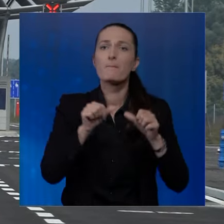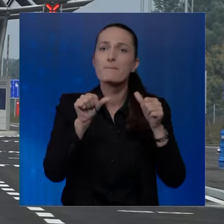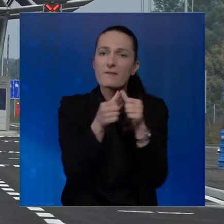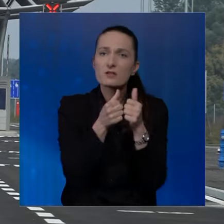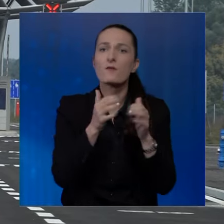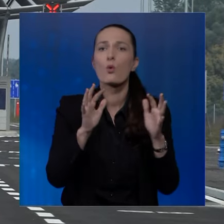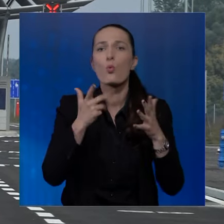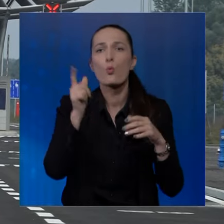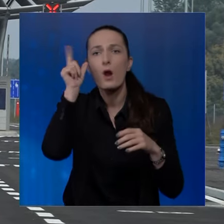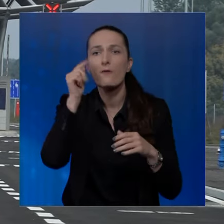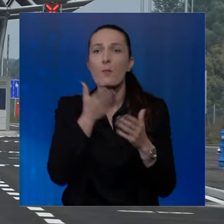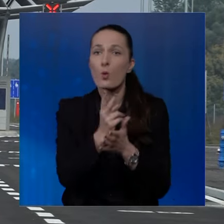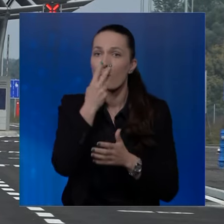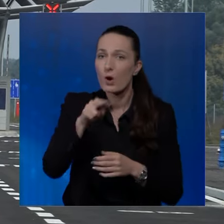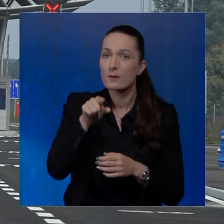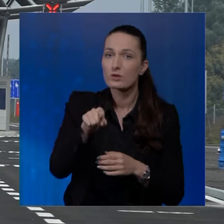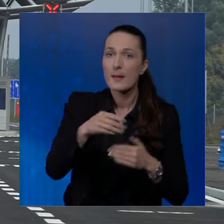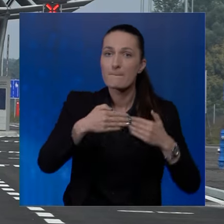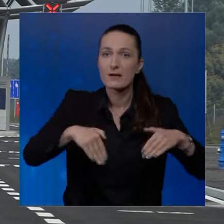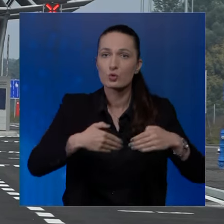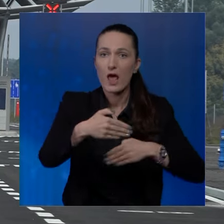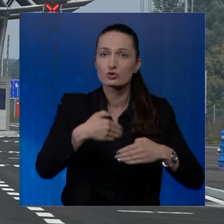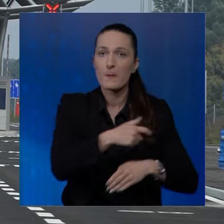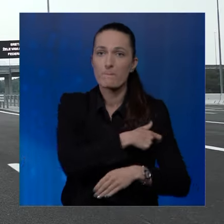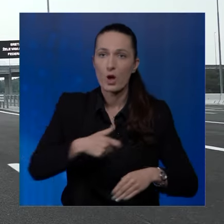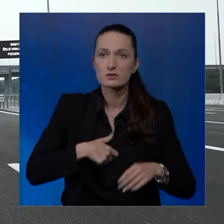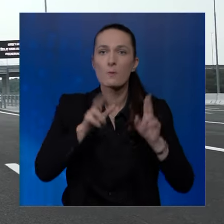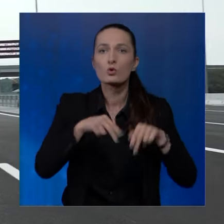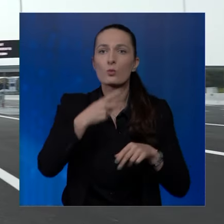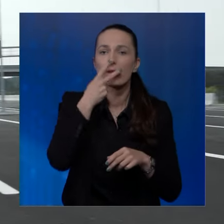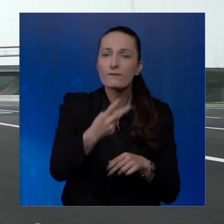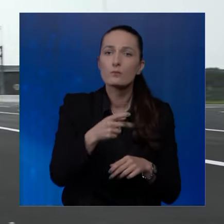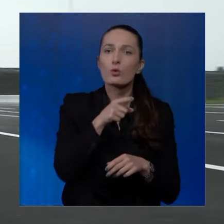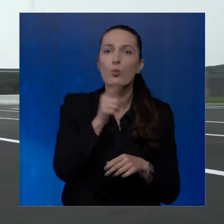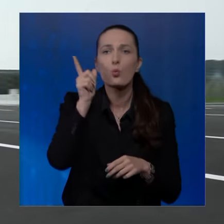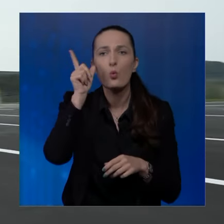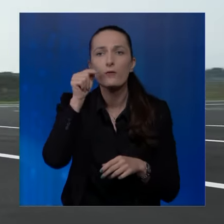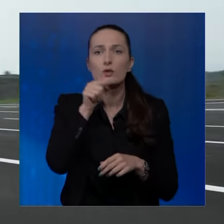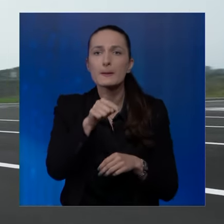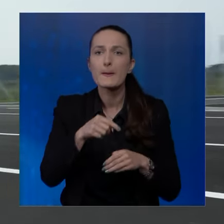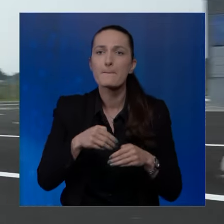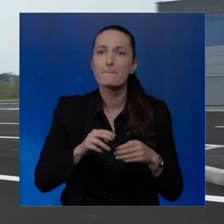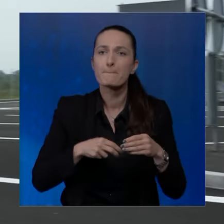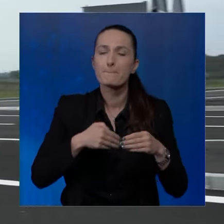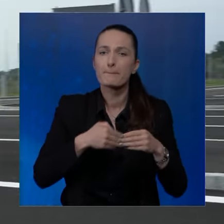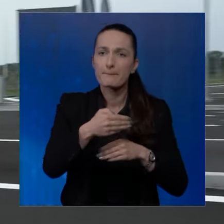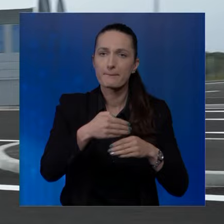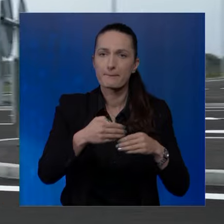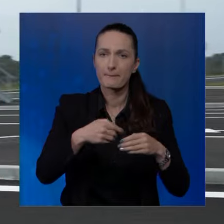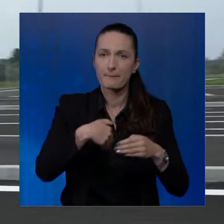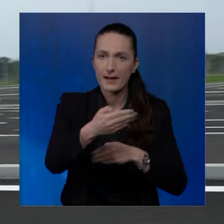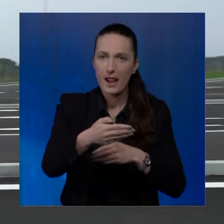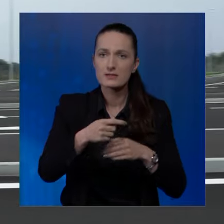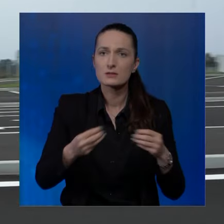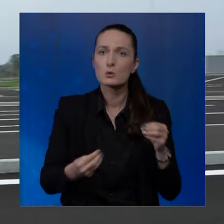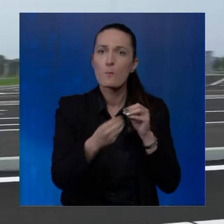Uglavnom, ako pogledamo te međugranične pojaseve, možemo da vidimo da su uglavnom ti prelazi spojeni